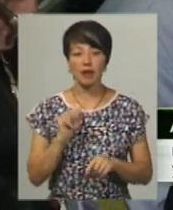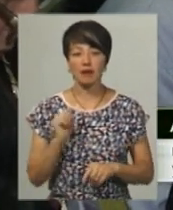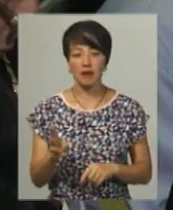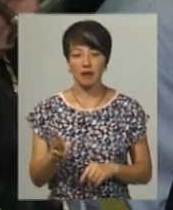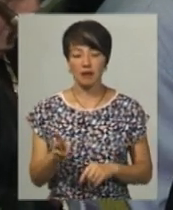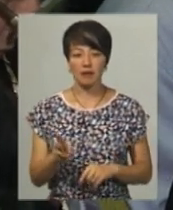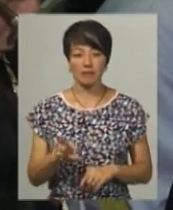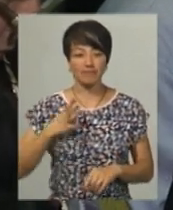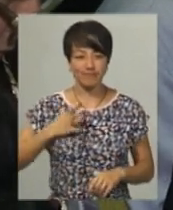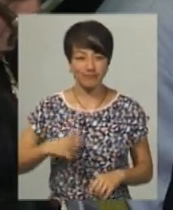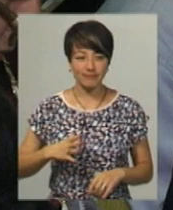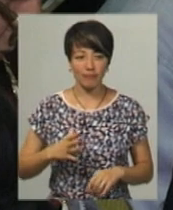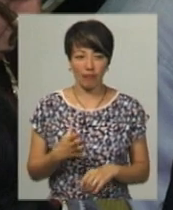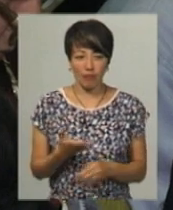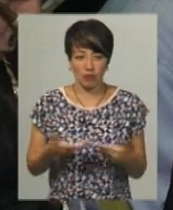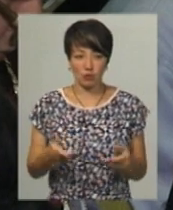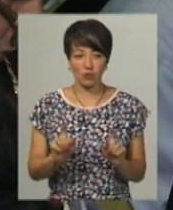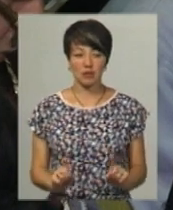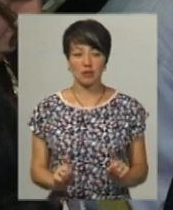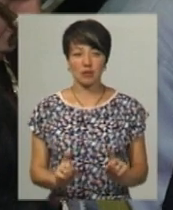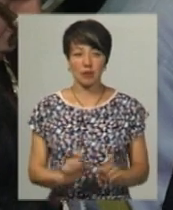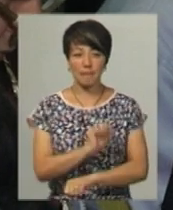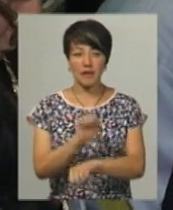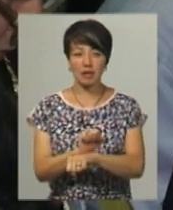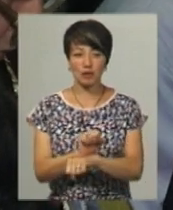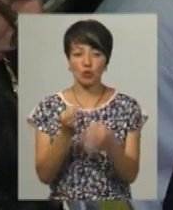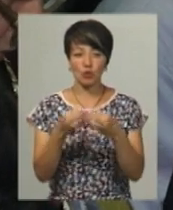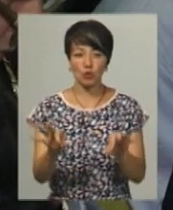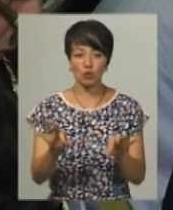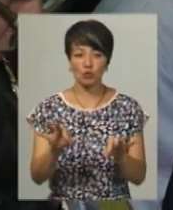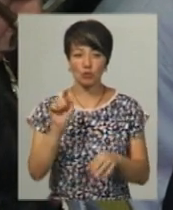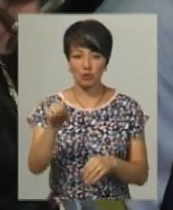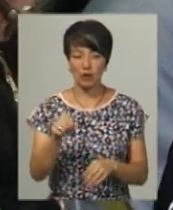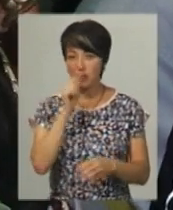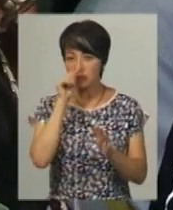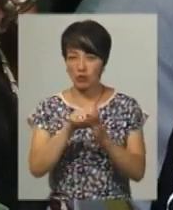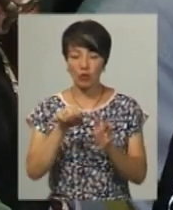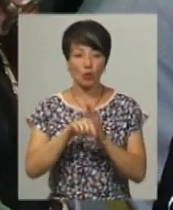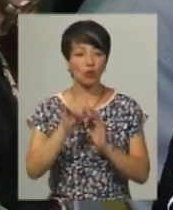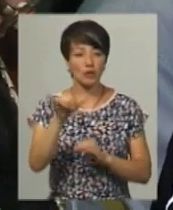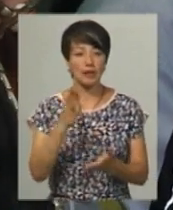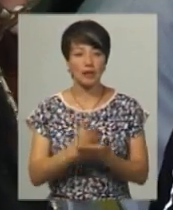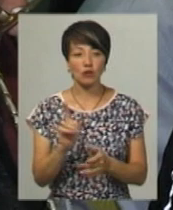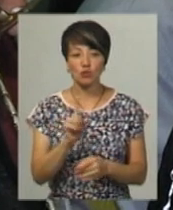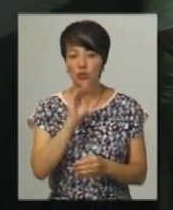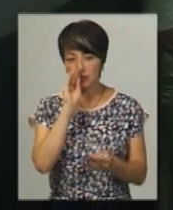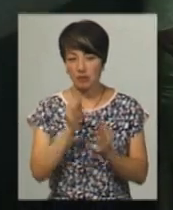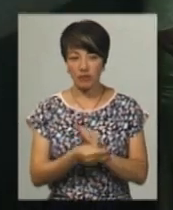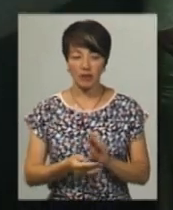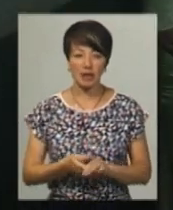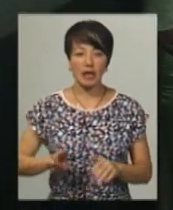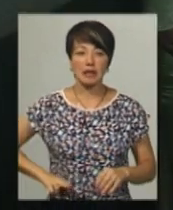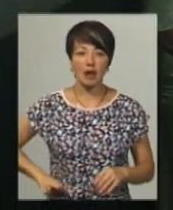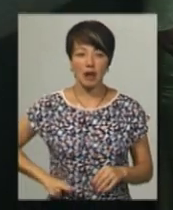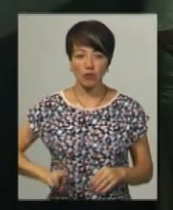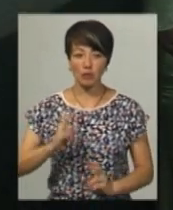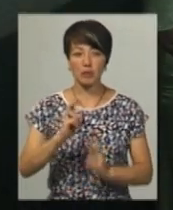вимусив, що ми тут мусимо перекрити йому доступ, вони туди рвуться, в них там є щось, скривають. Директор